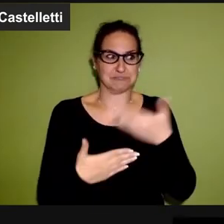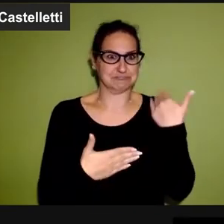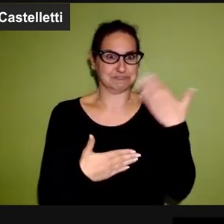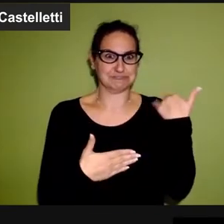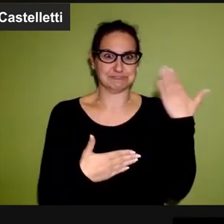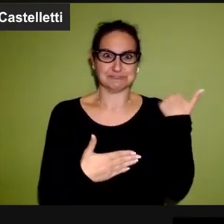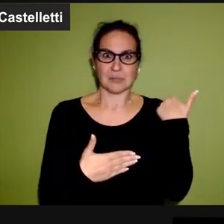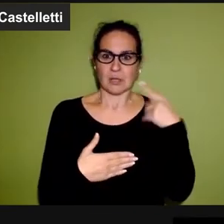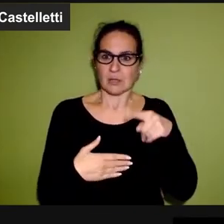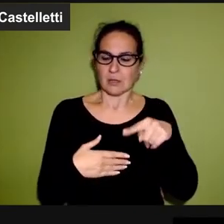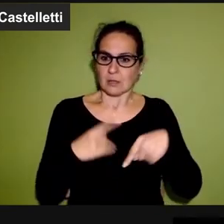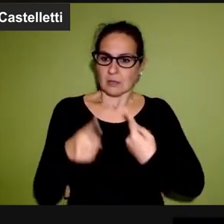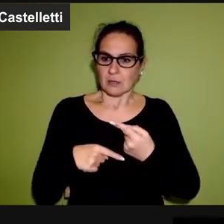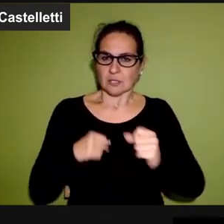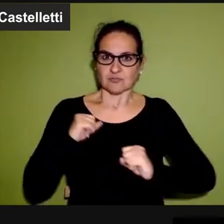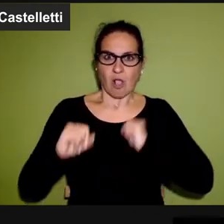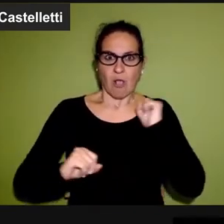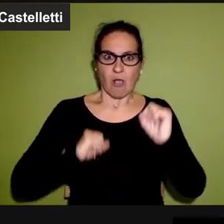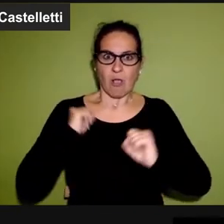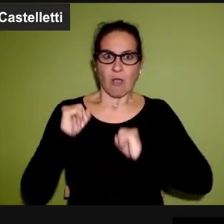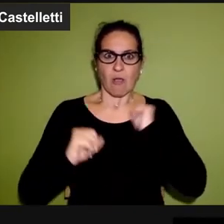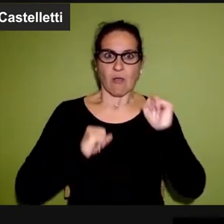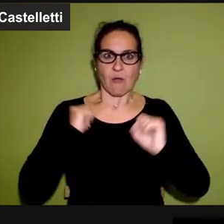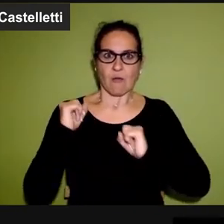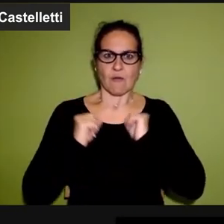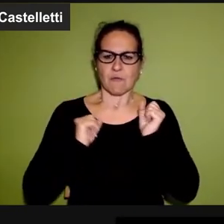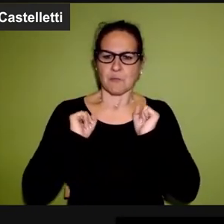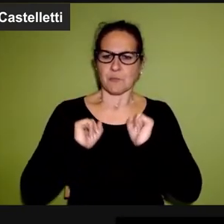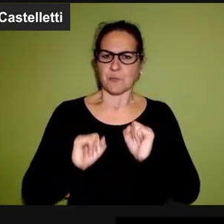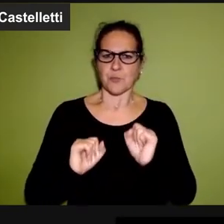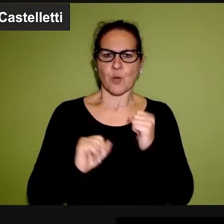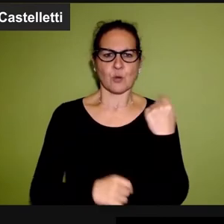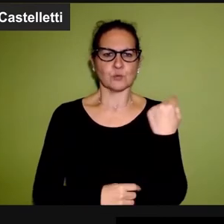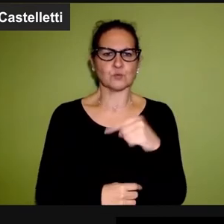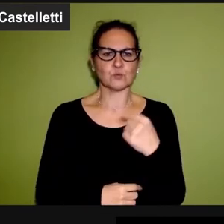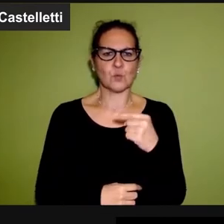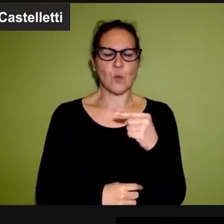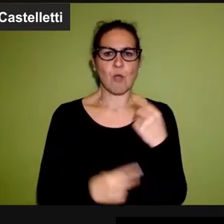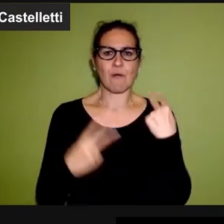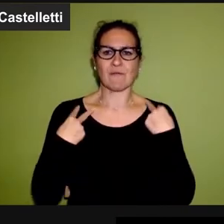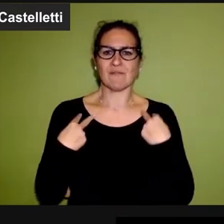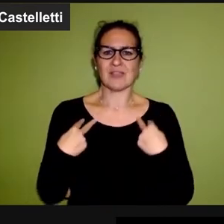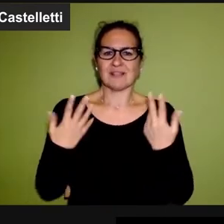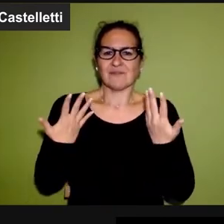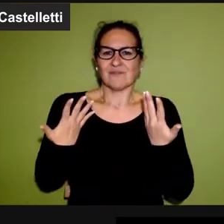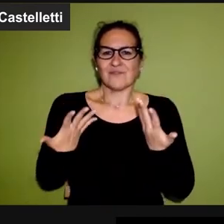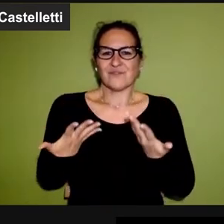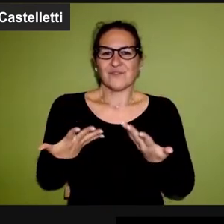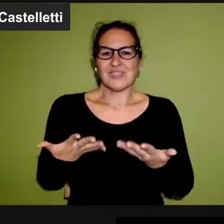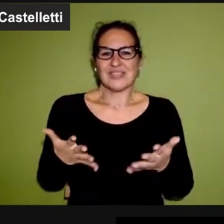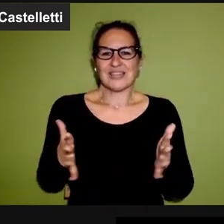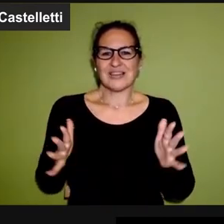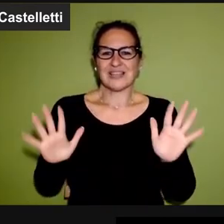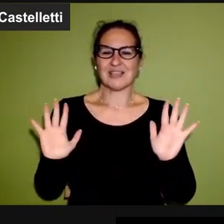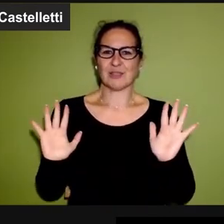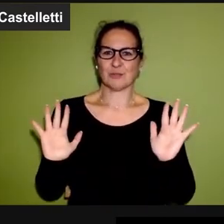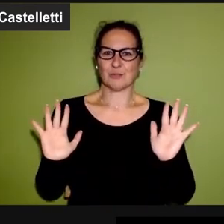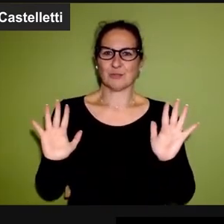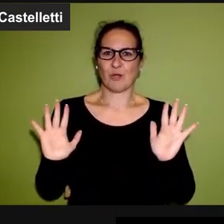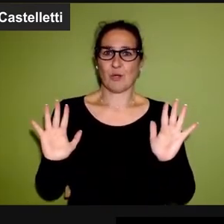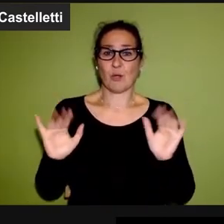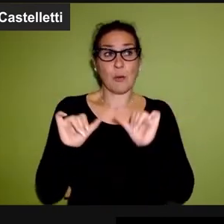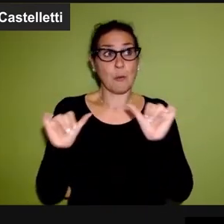attraverso una terribile agonia può concludere nel modo, non dico